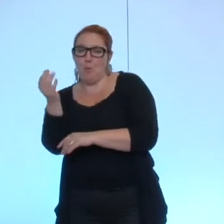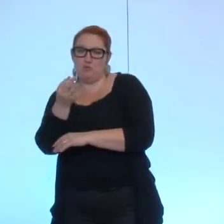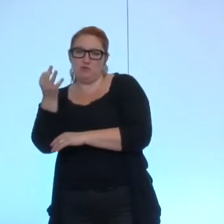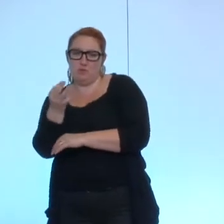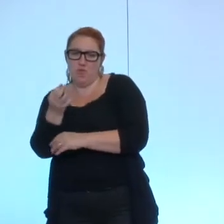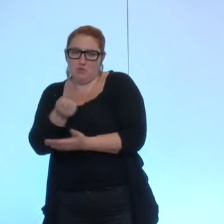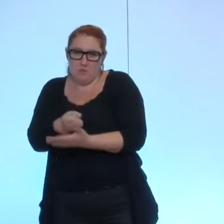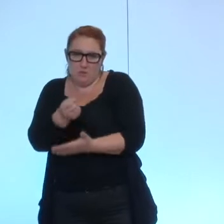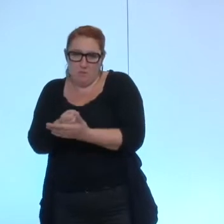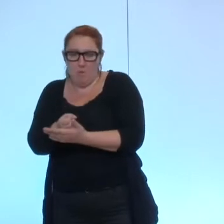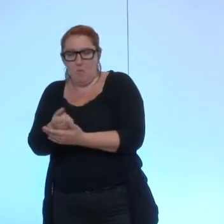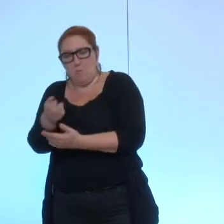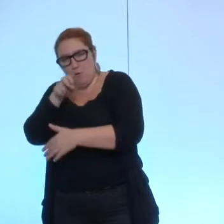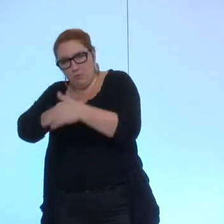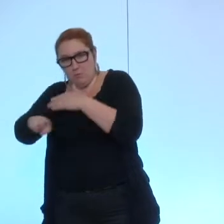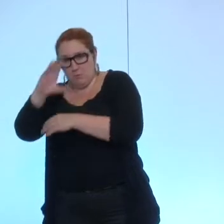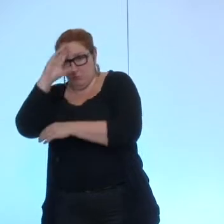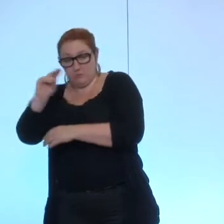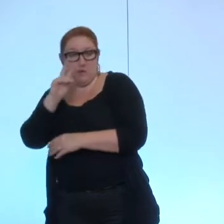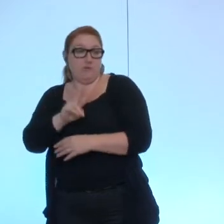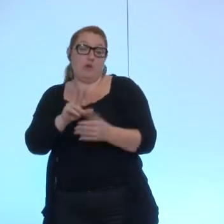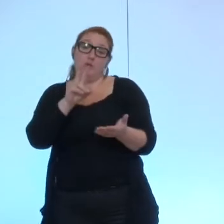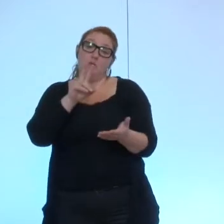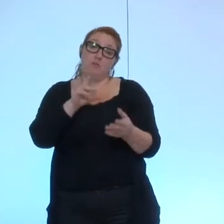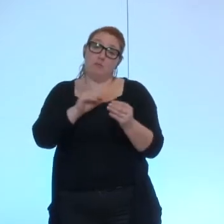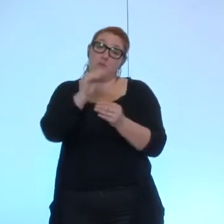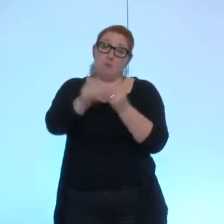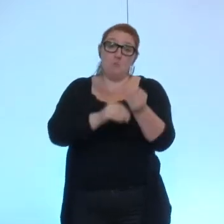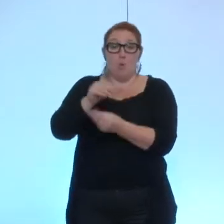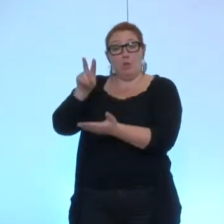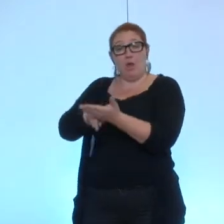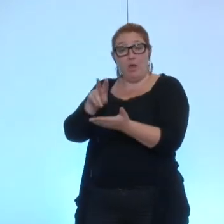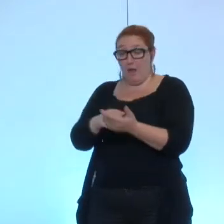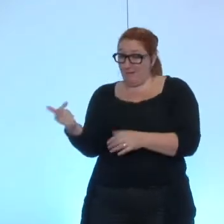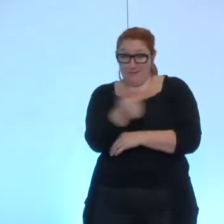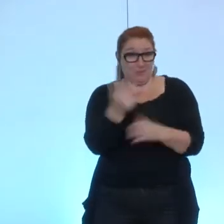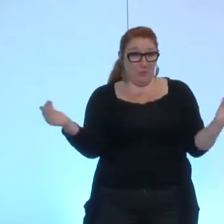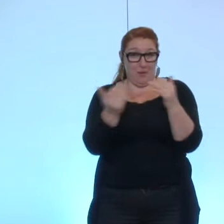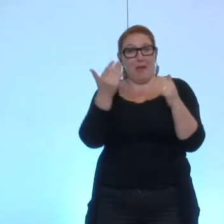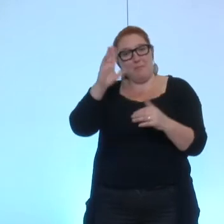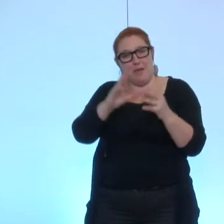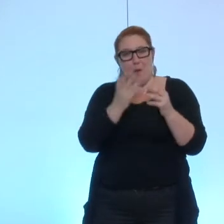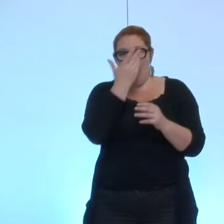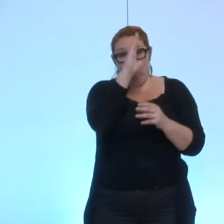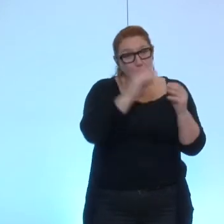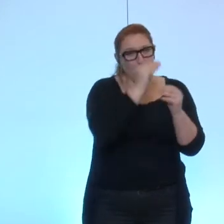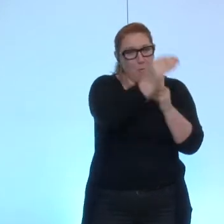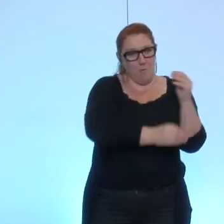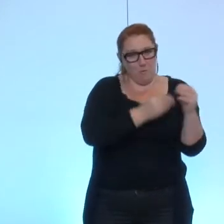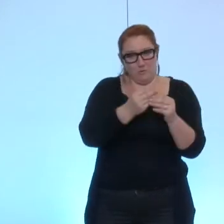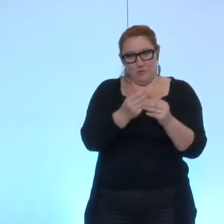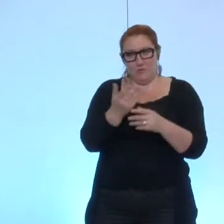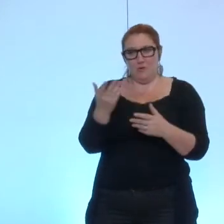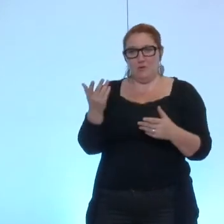professionnelle et dans un monde qui n'est pas le monde réel parce que notre monde est également le monde réel mais qui est un autre monde avec d'autres contraintes qui permet de cultiver sa